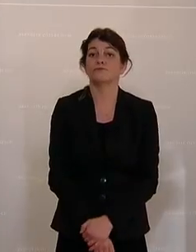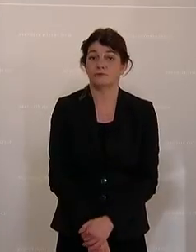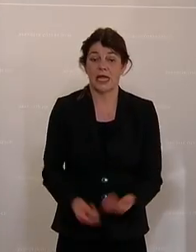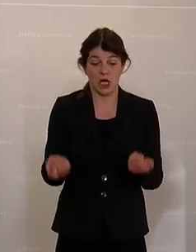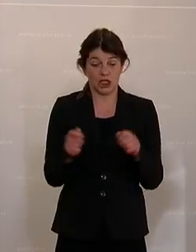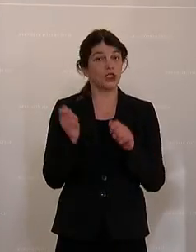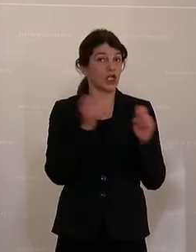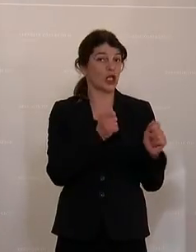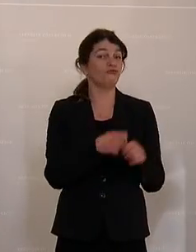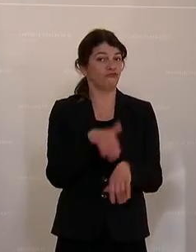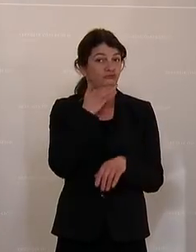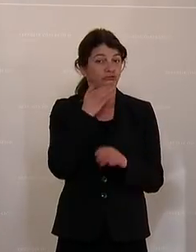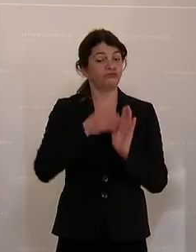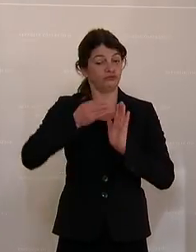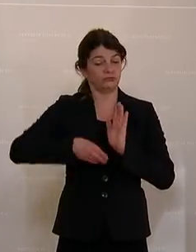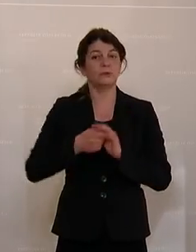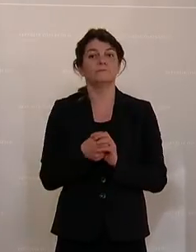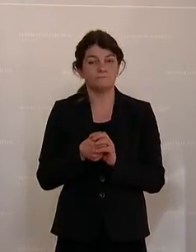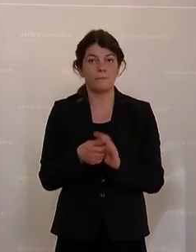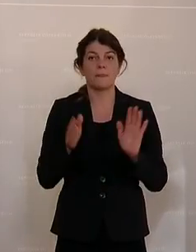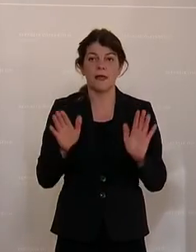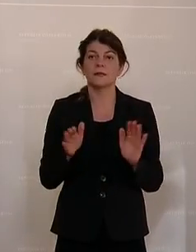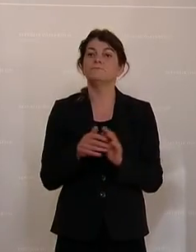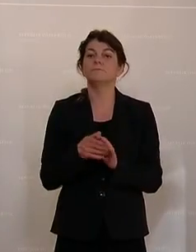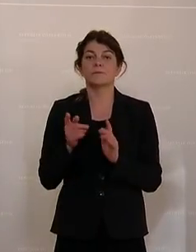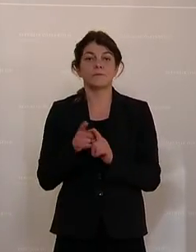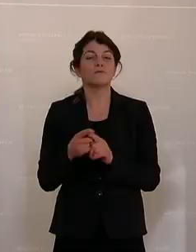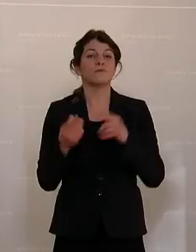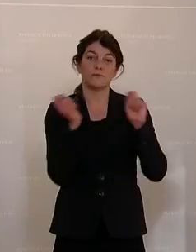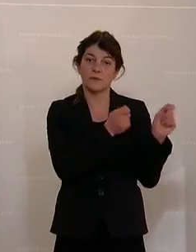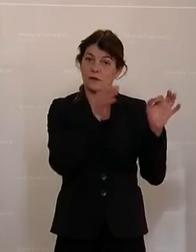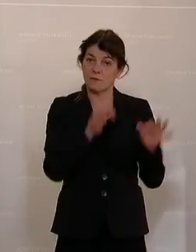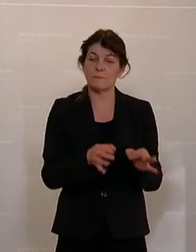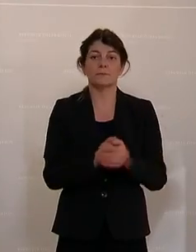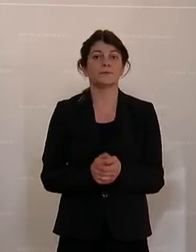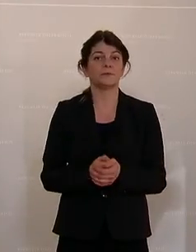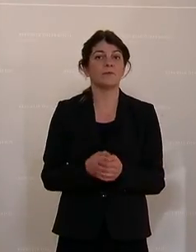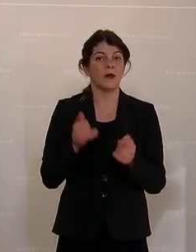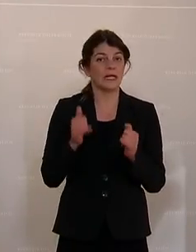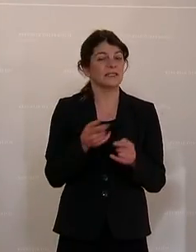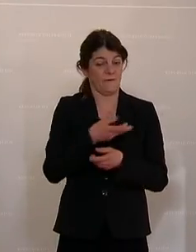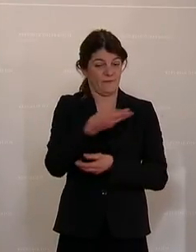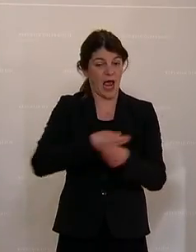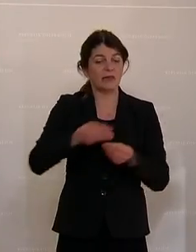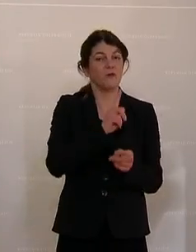Der Entschließungsantrag ist ordnungsgemäß eingebracht, ist ausreichend unterstützt und steht somit in Verhandlung.